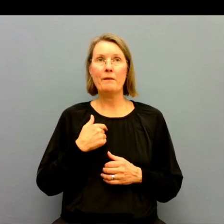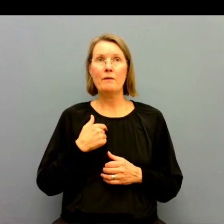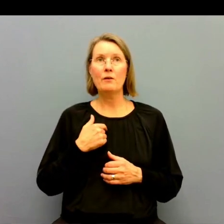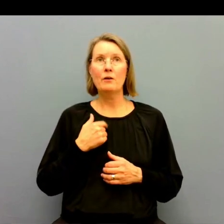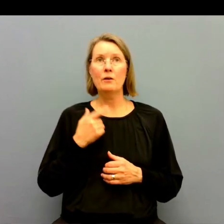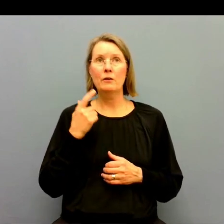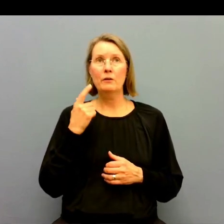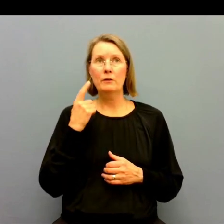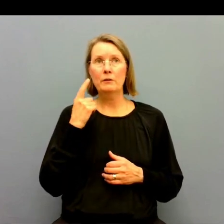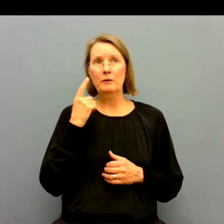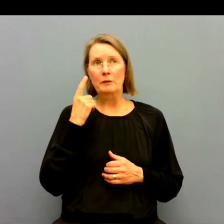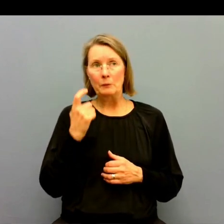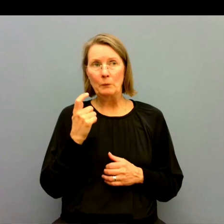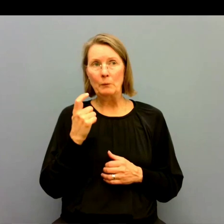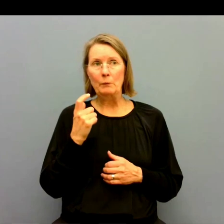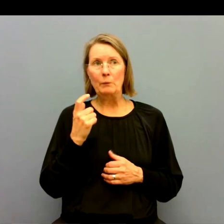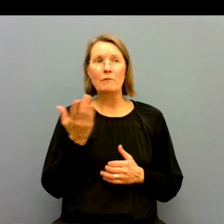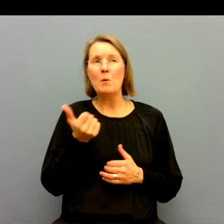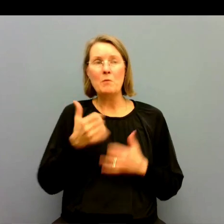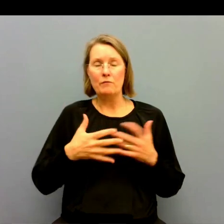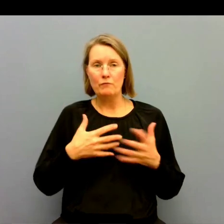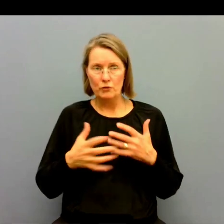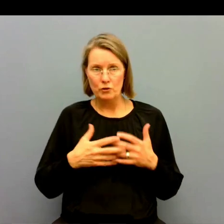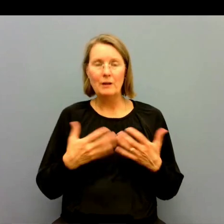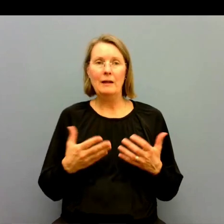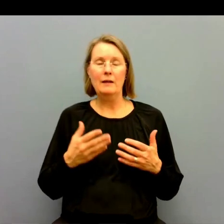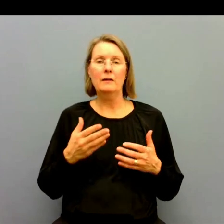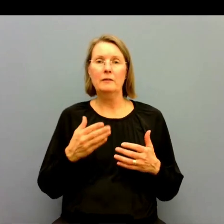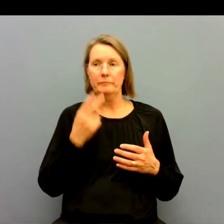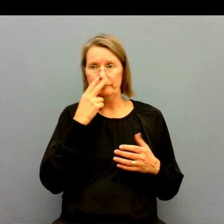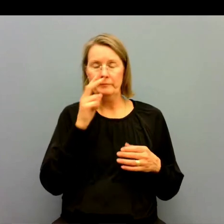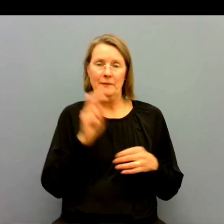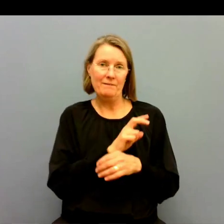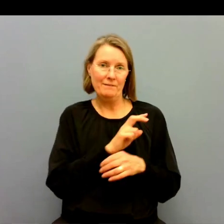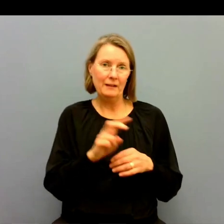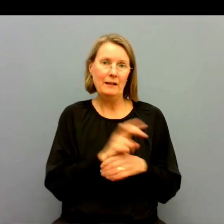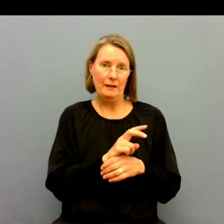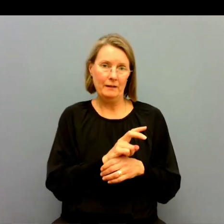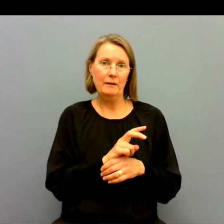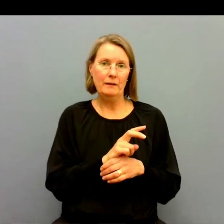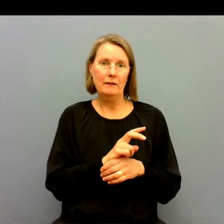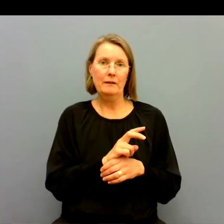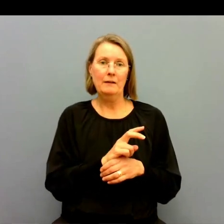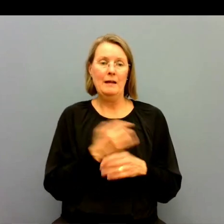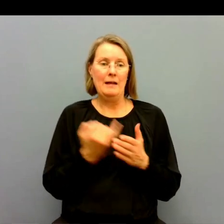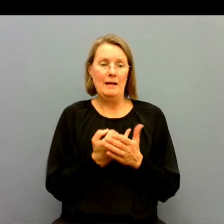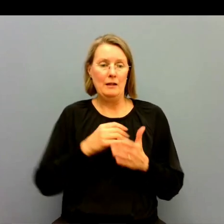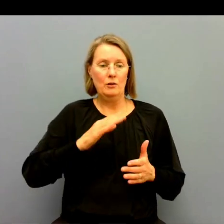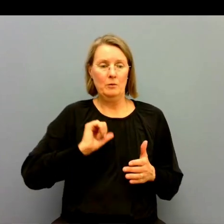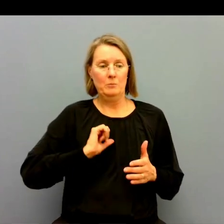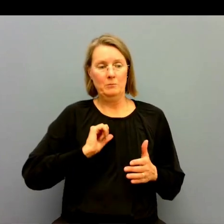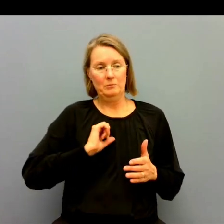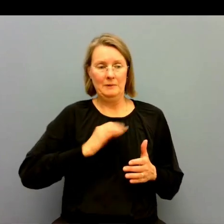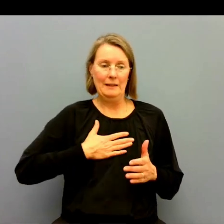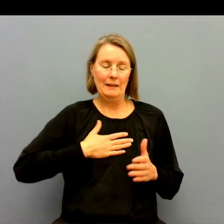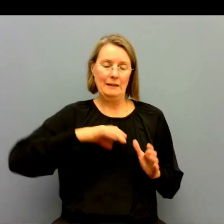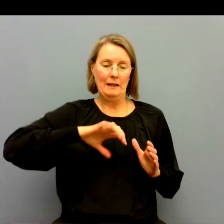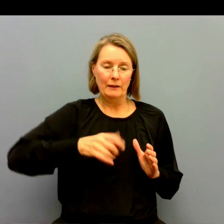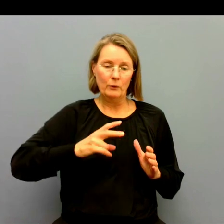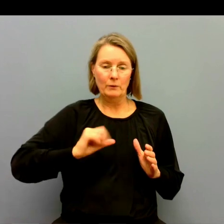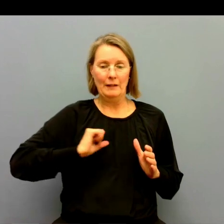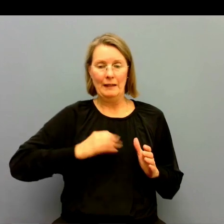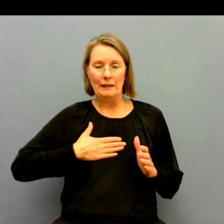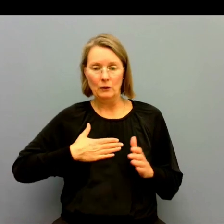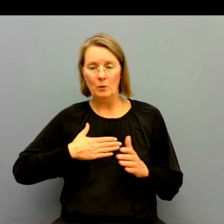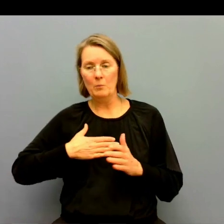kunna, alltså det man behöver göra är att inventera i sin region eller kring